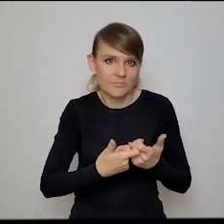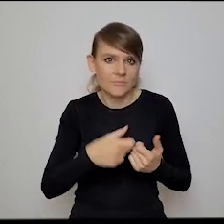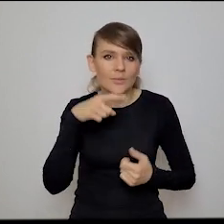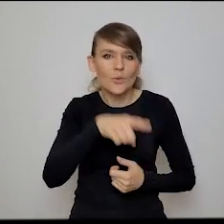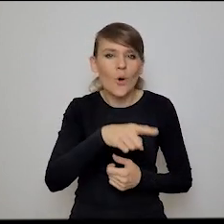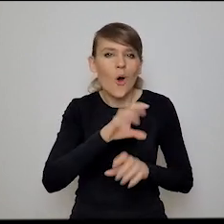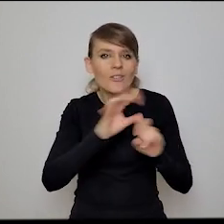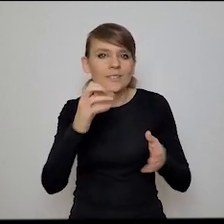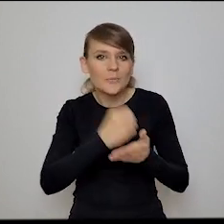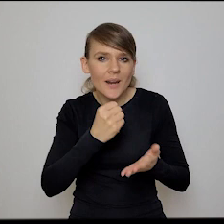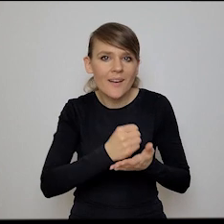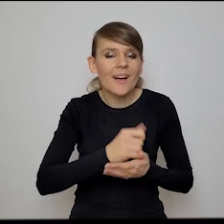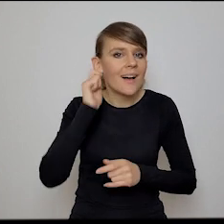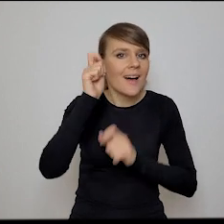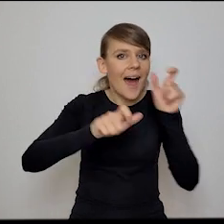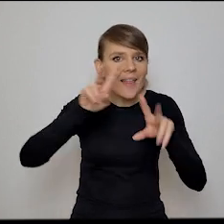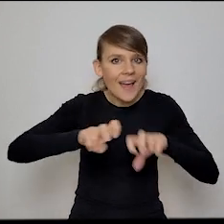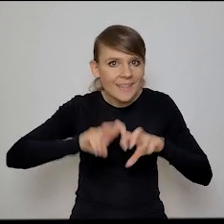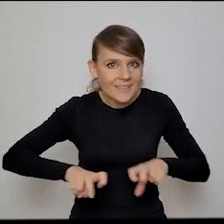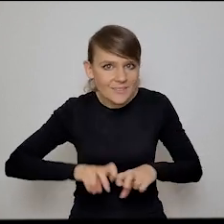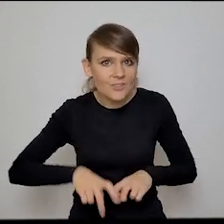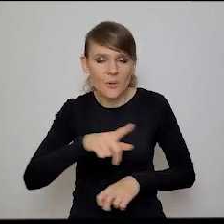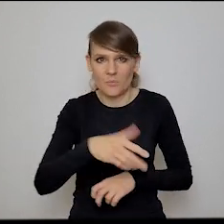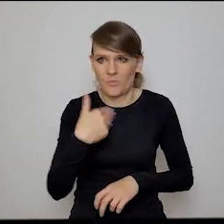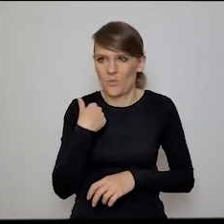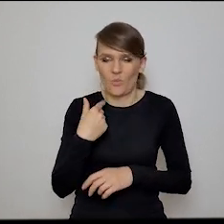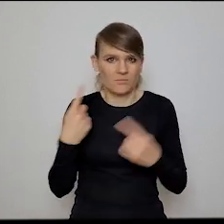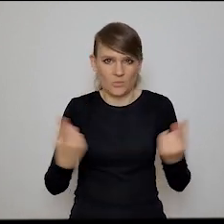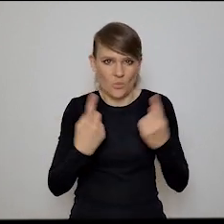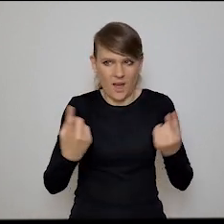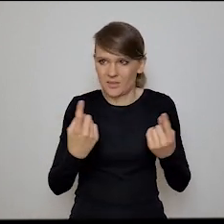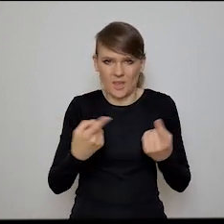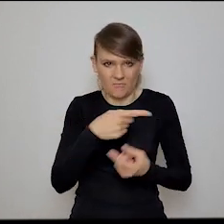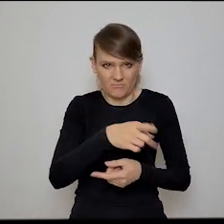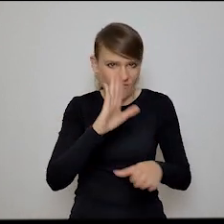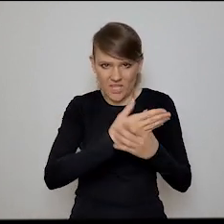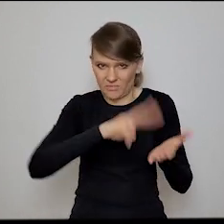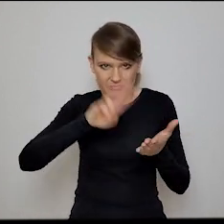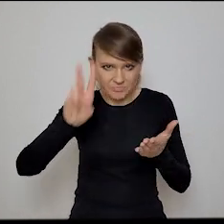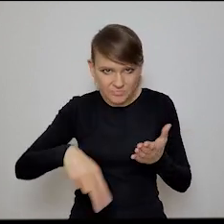sprawy z analityczkami, które w spektaklarnych okolicznościach odchodzą z firmy